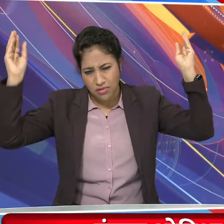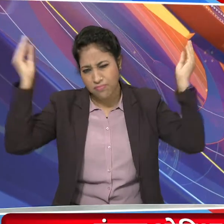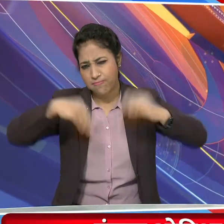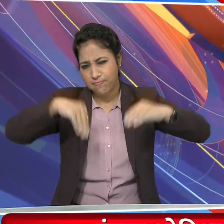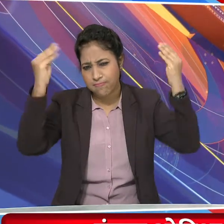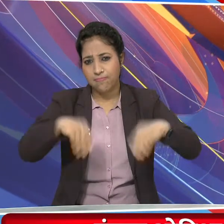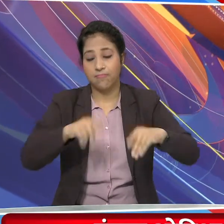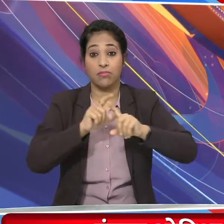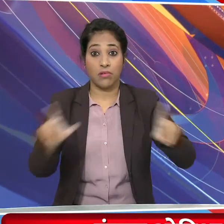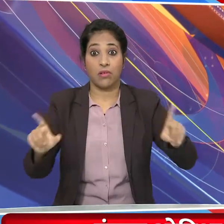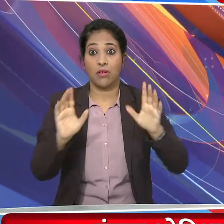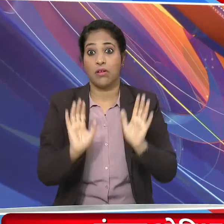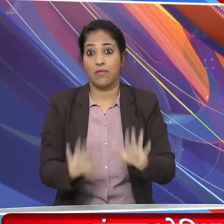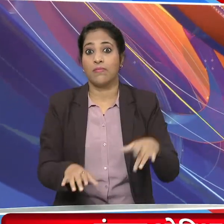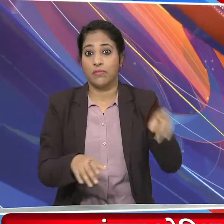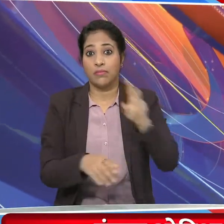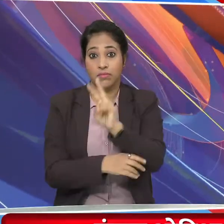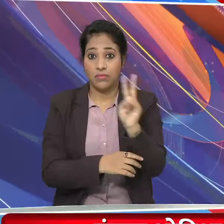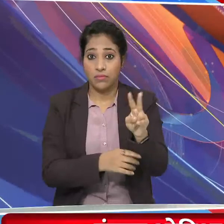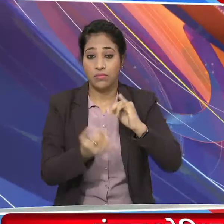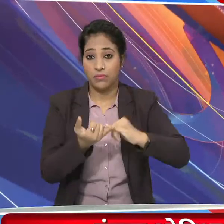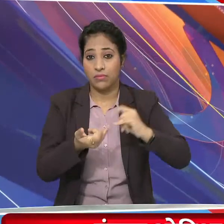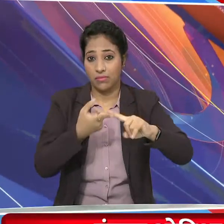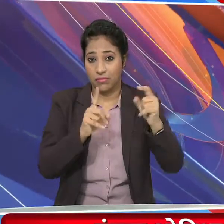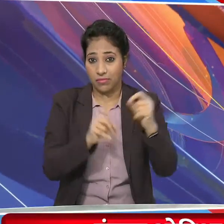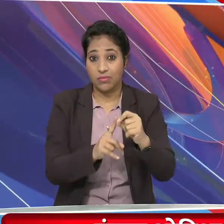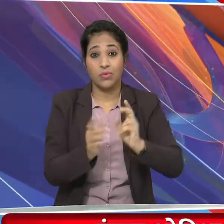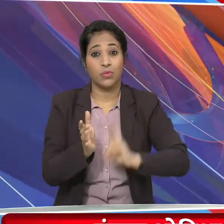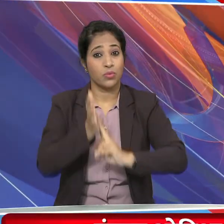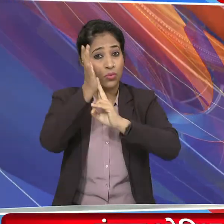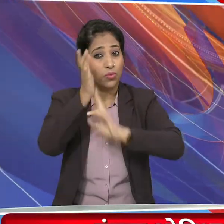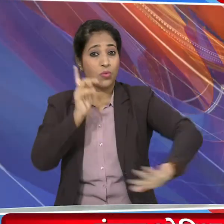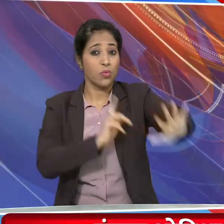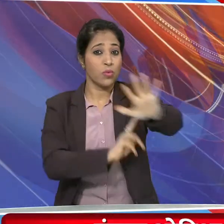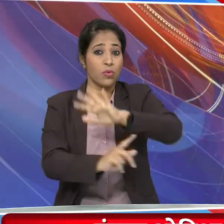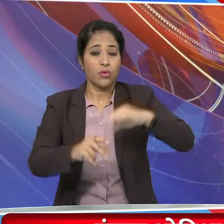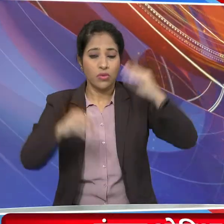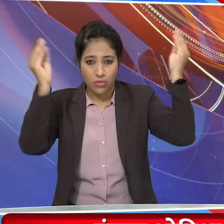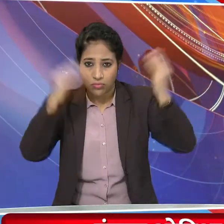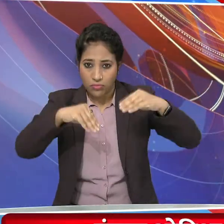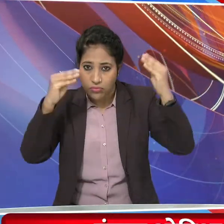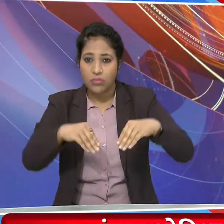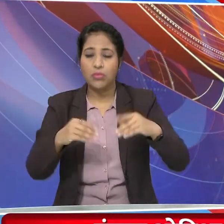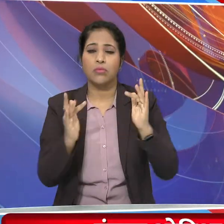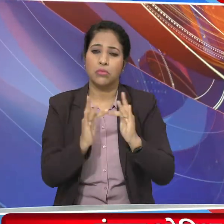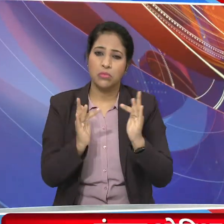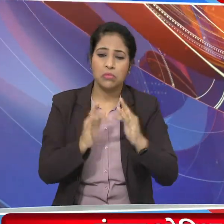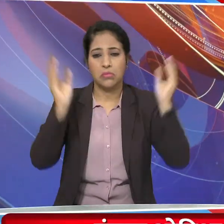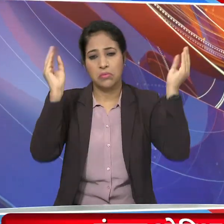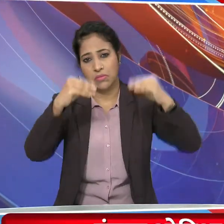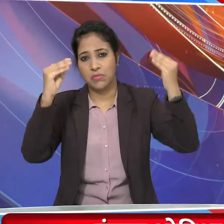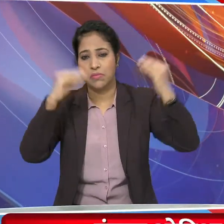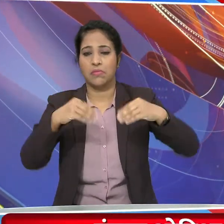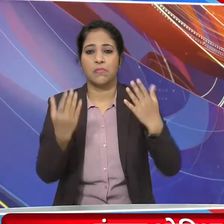की संभावना जताई 22 सितंबर तक देश की पूरवी हिस्से में हो सकती है हलकी से मध्यम पारश